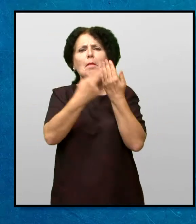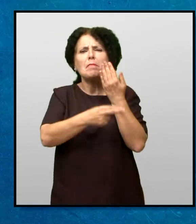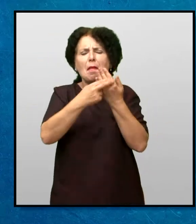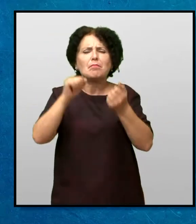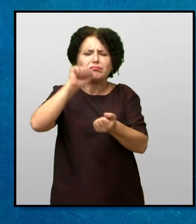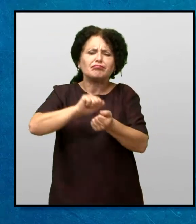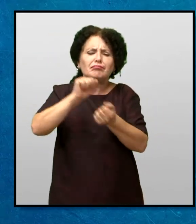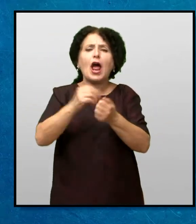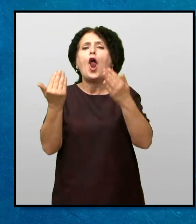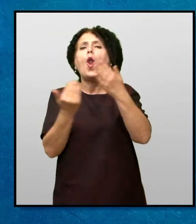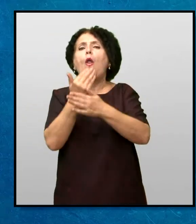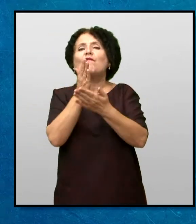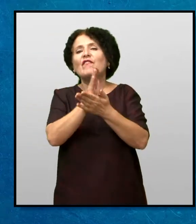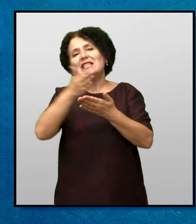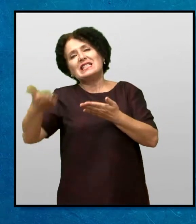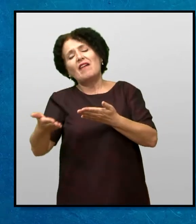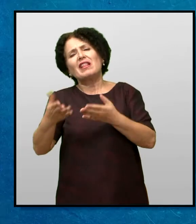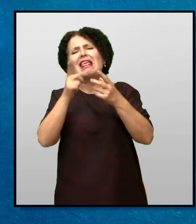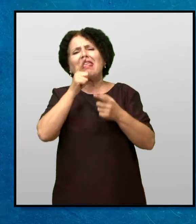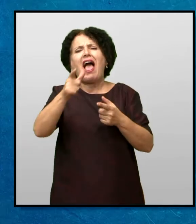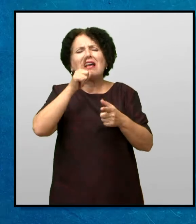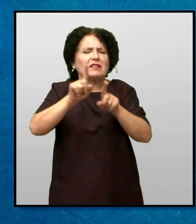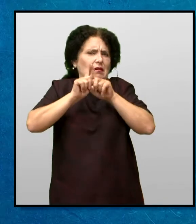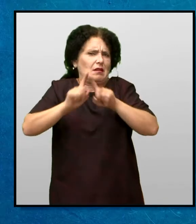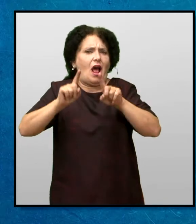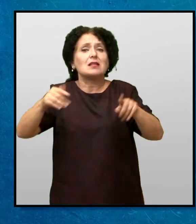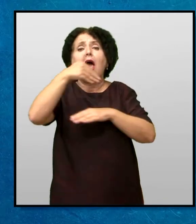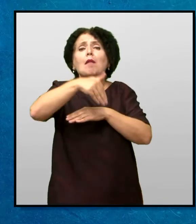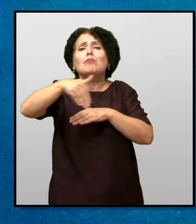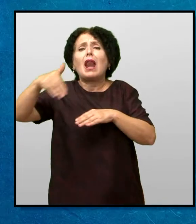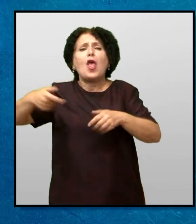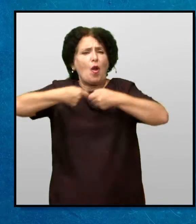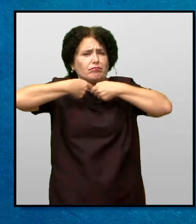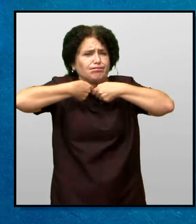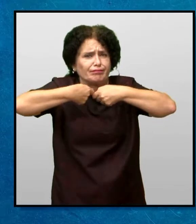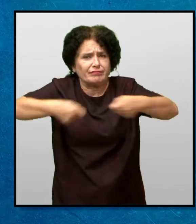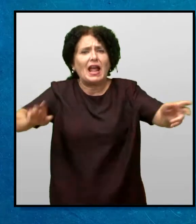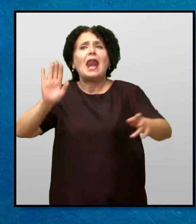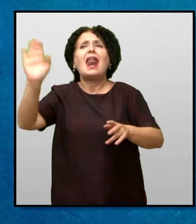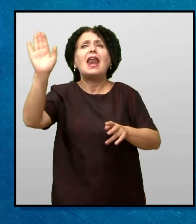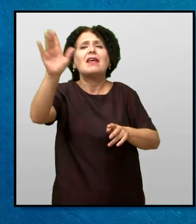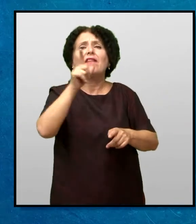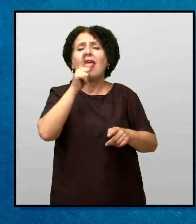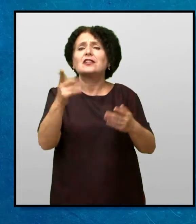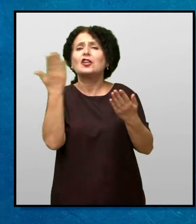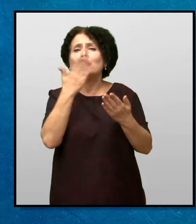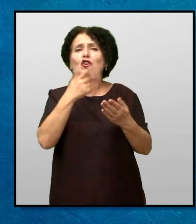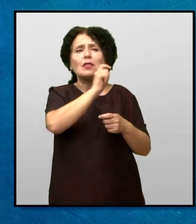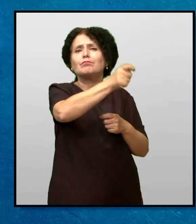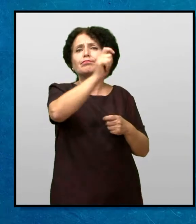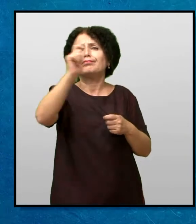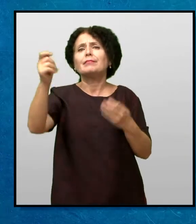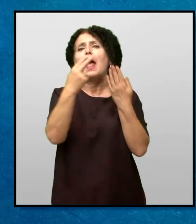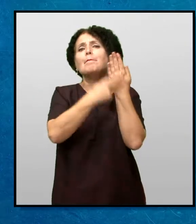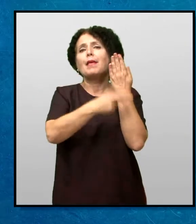Библији и Нови Завети на многу јазици Милиони луге во целиот свет добија можност Сами на својот јазик да го читаат